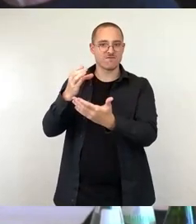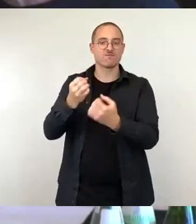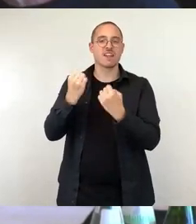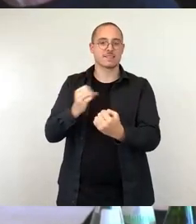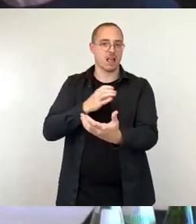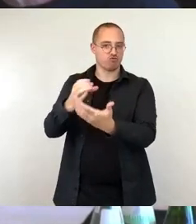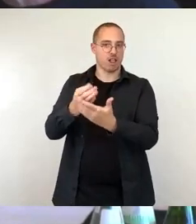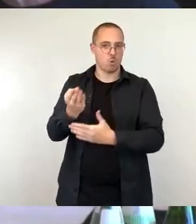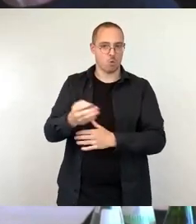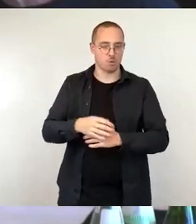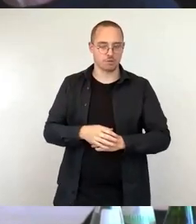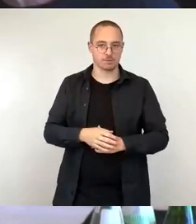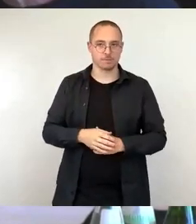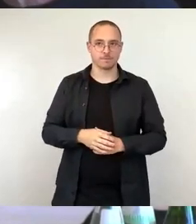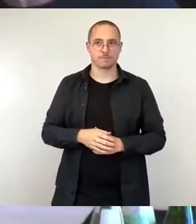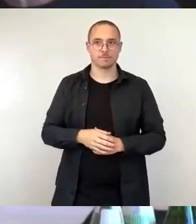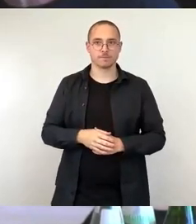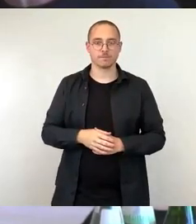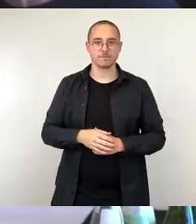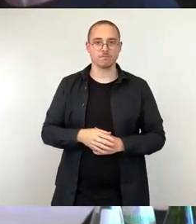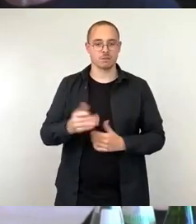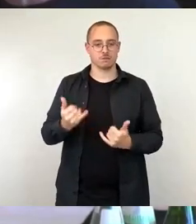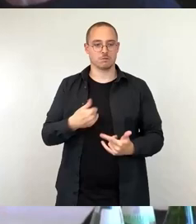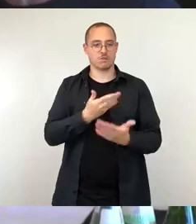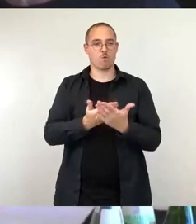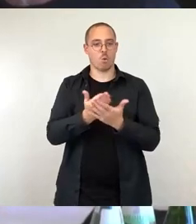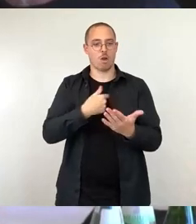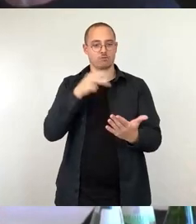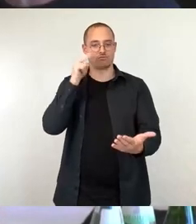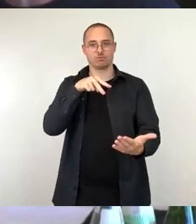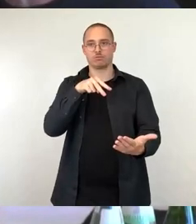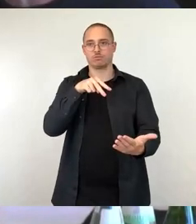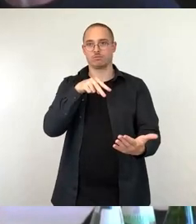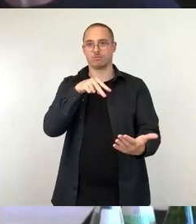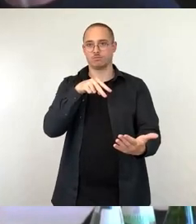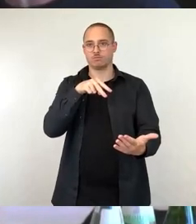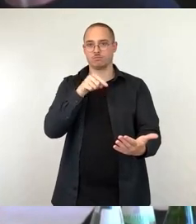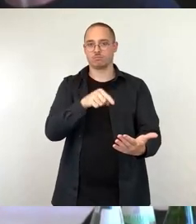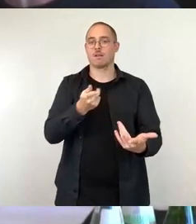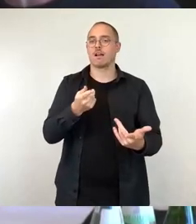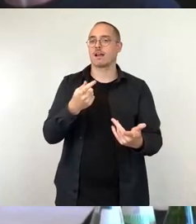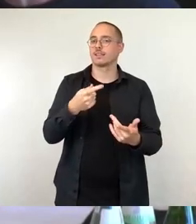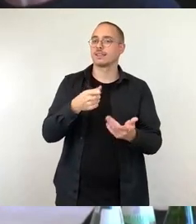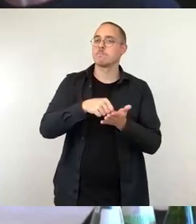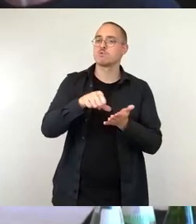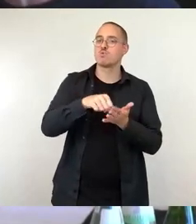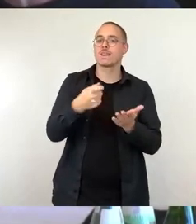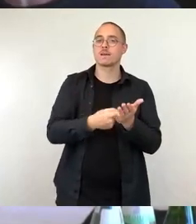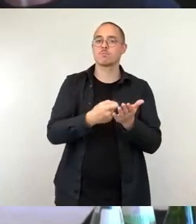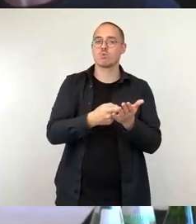vorsehen, also die Vorlage auch der Gebührenerhöhung und die Vorlage der Umwandlung,